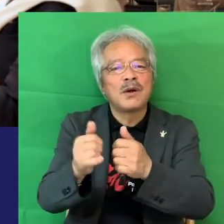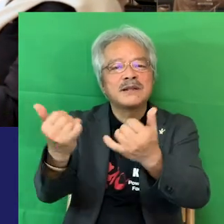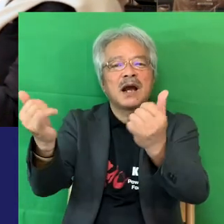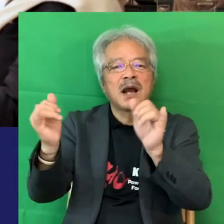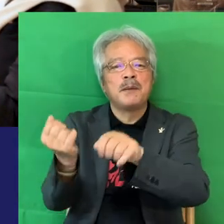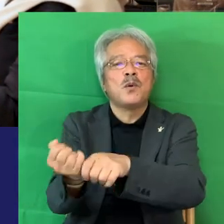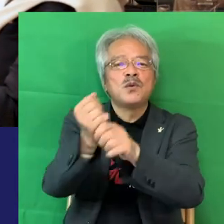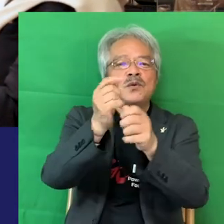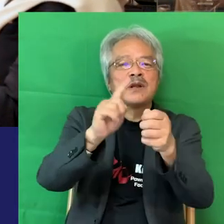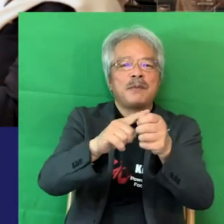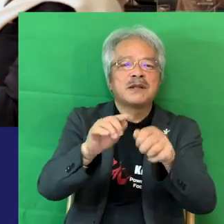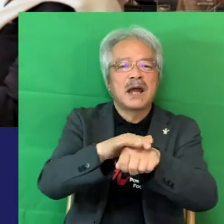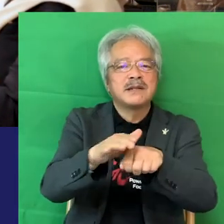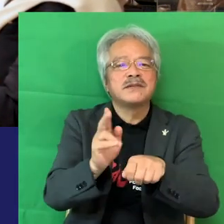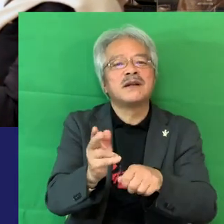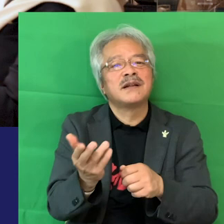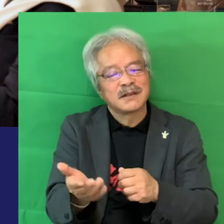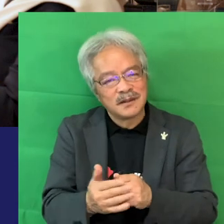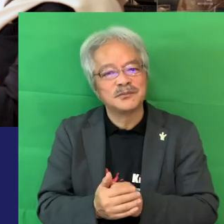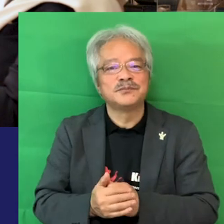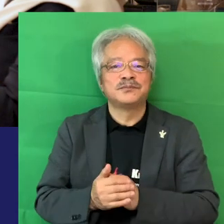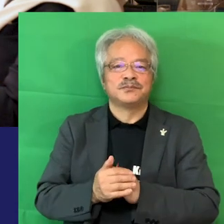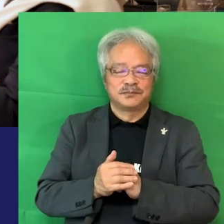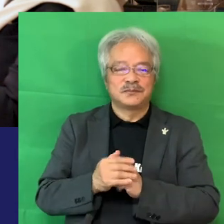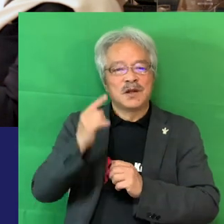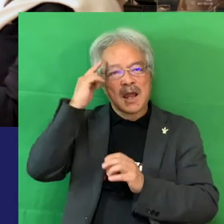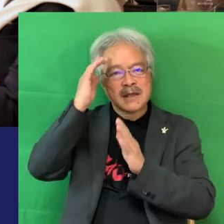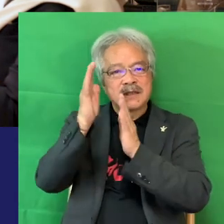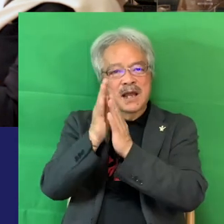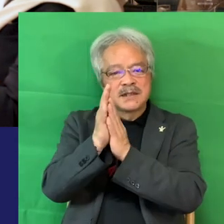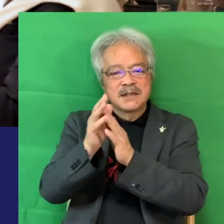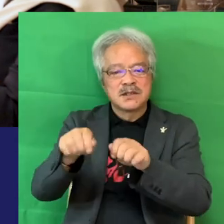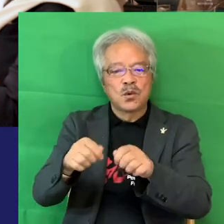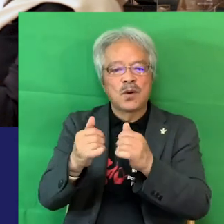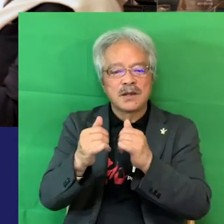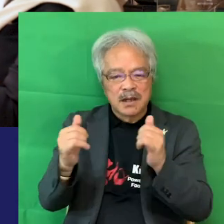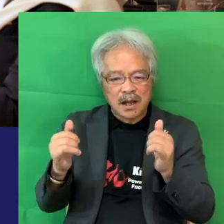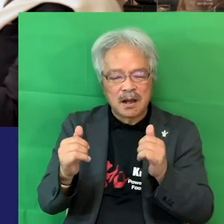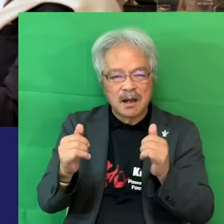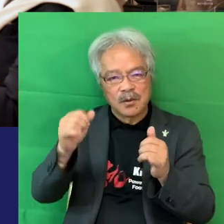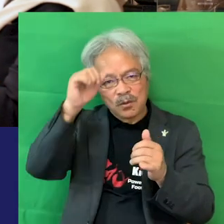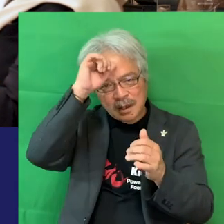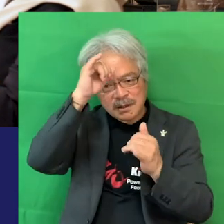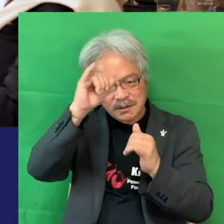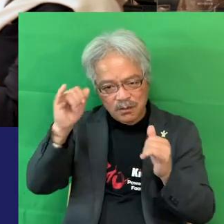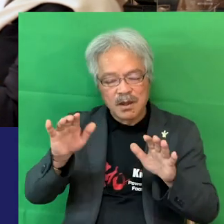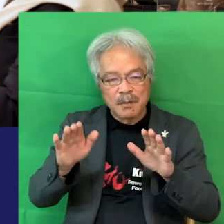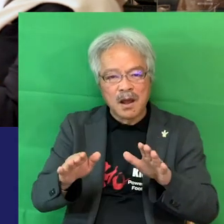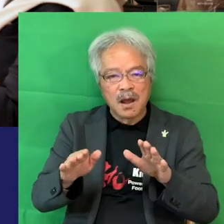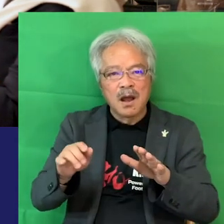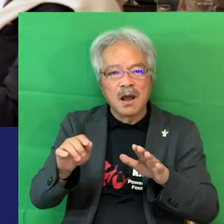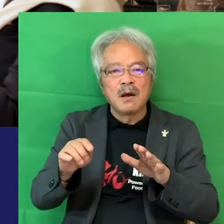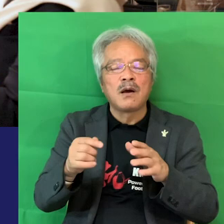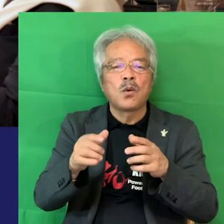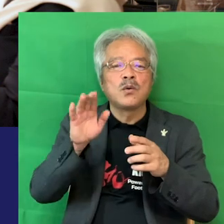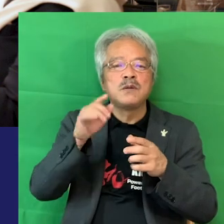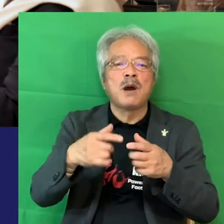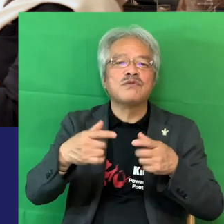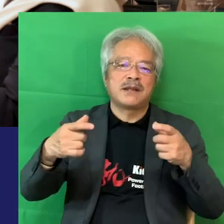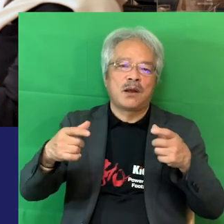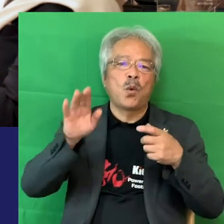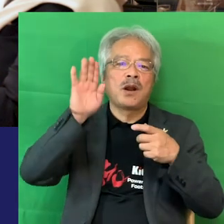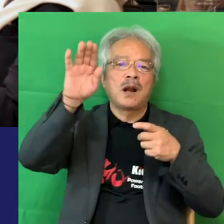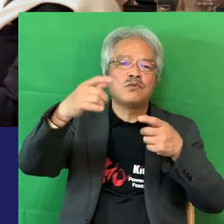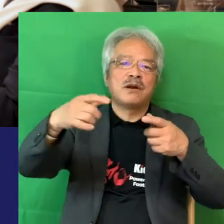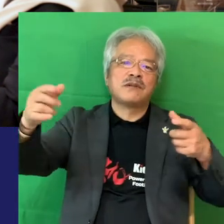って精神障害の患者さんってそういう特性になる人って日本はちょっと増えていっていてこれからも増えるだろうと言われている